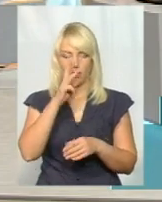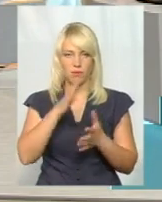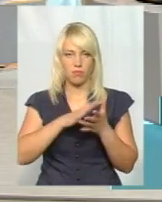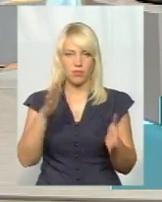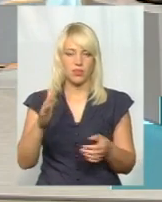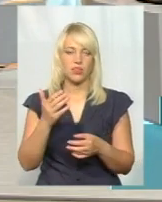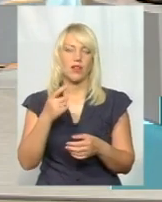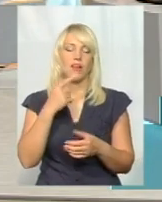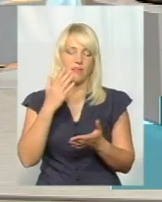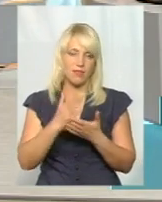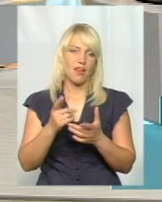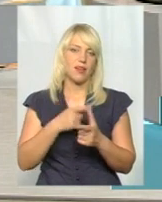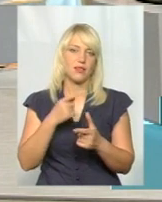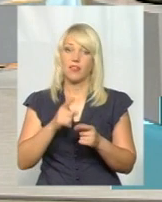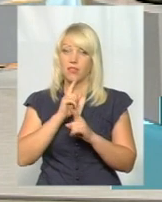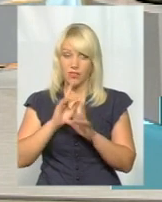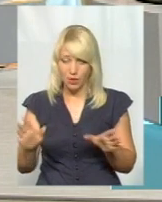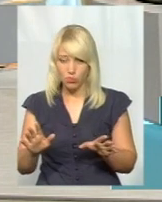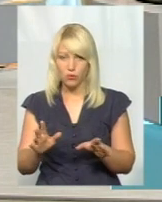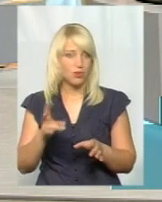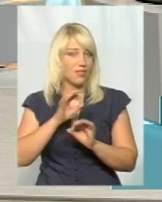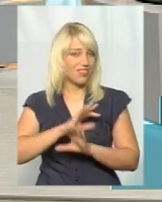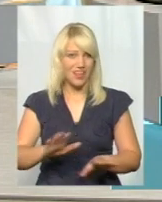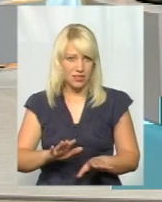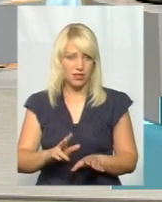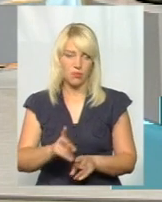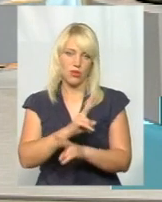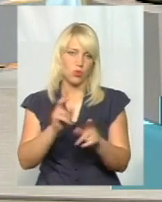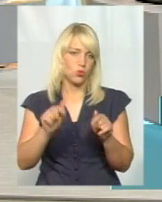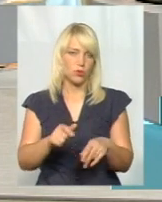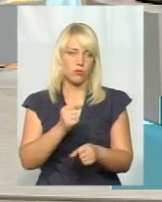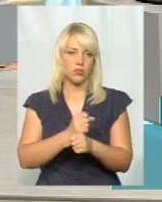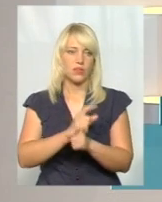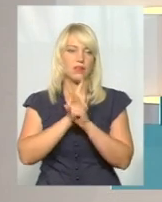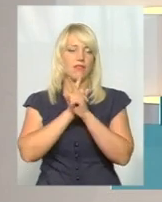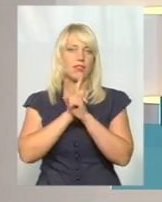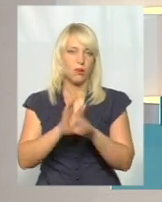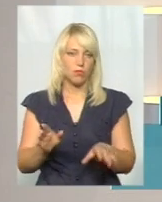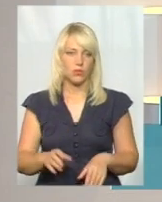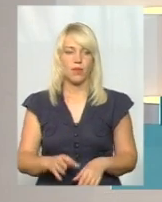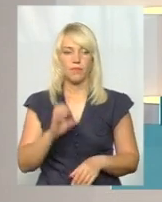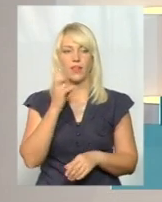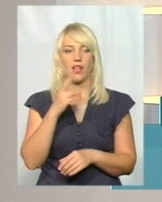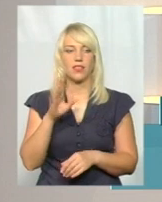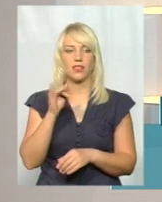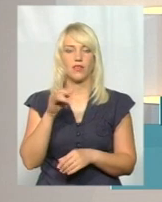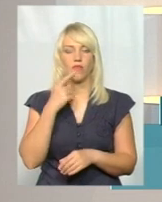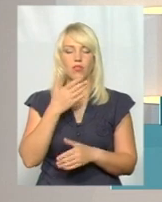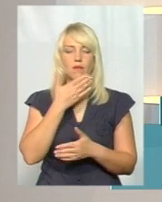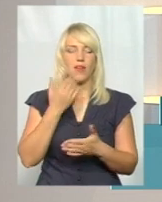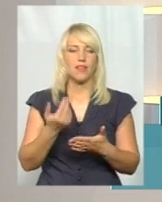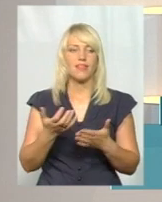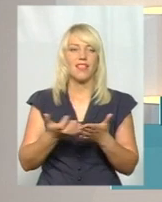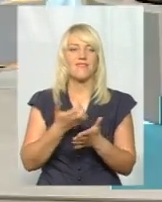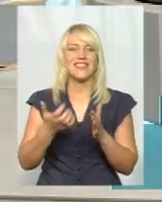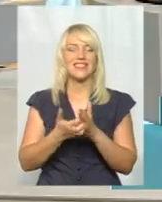цей і альтернатива. Не відбудеться, не рентабельно, ніхто не буде тут працювати. А пан Андрій зауважив, що не вистачає обґрунтувань в